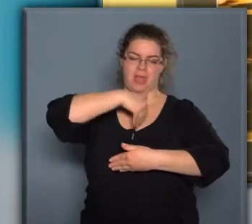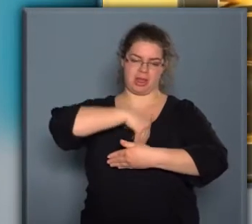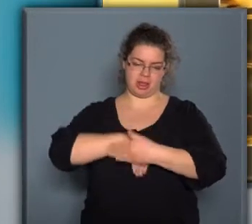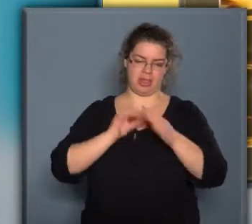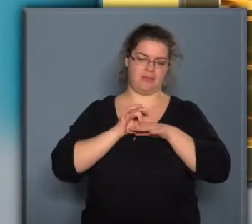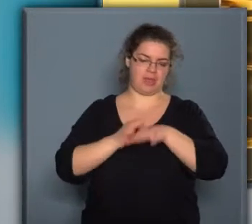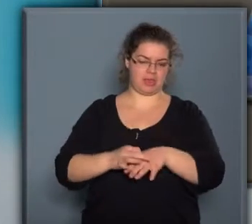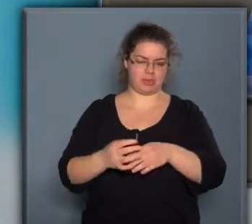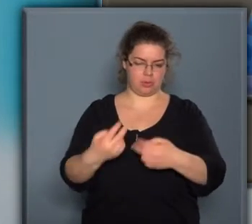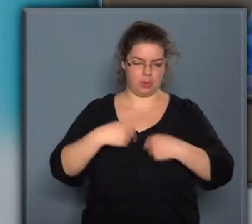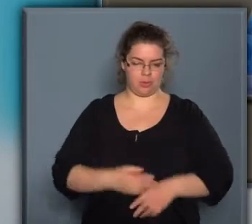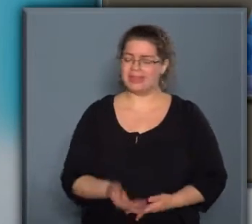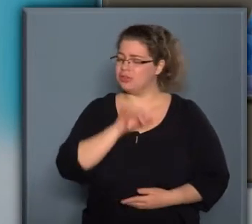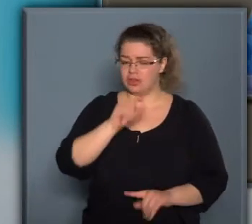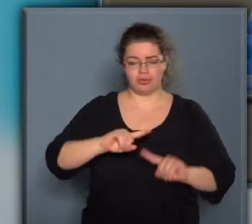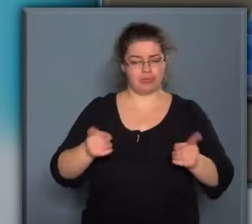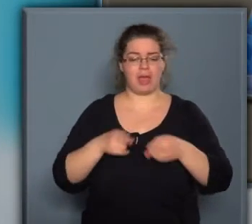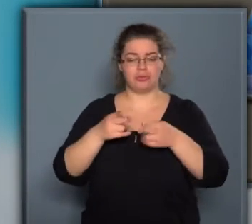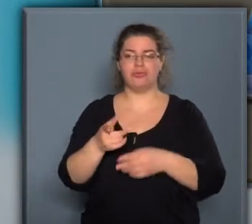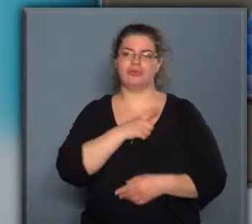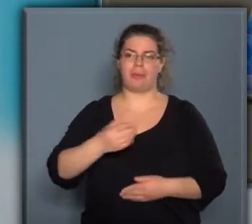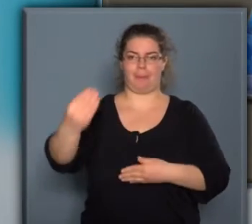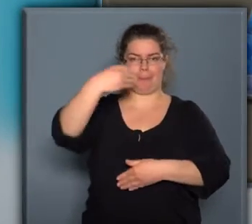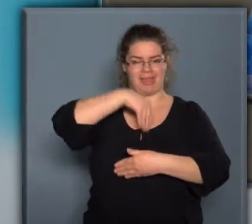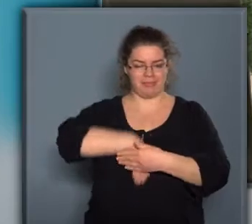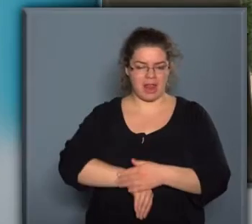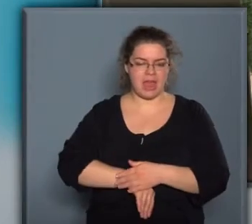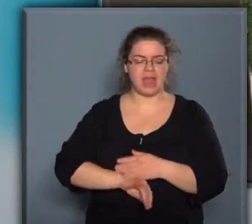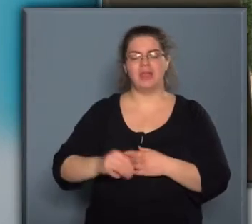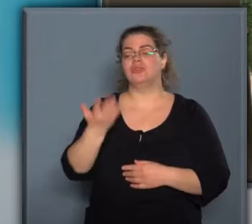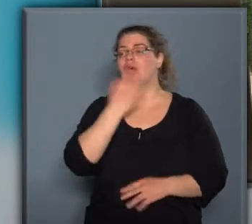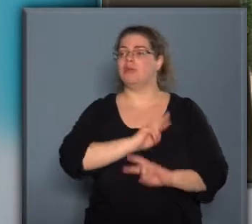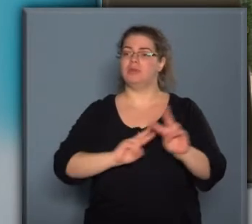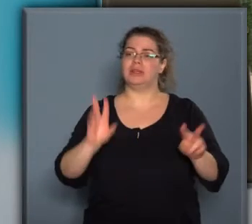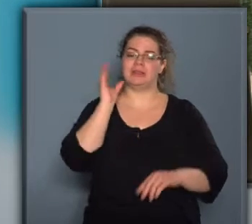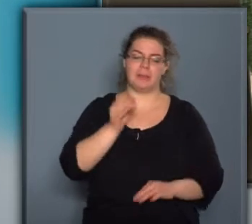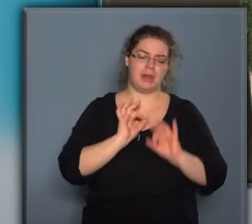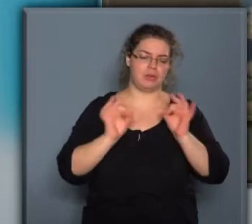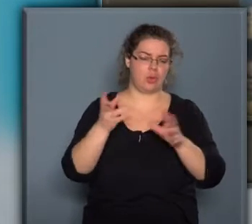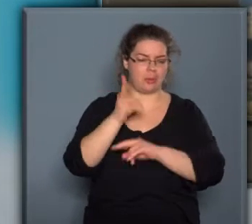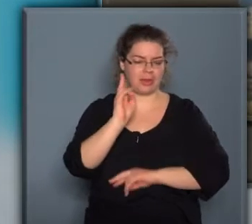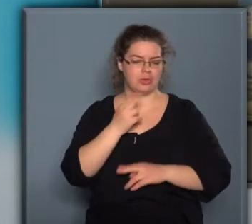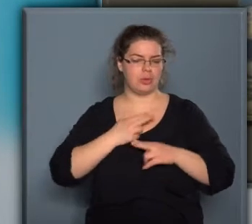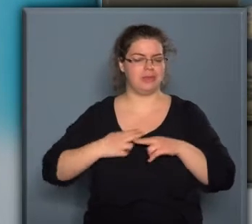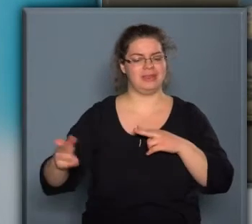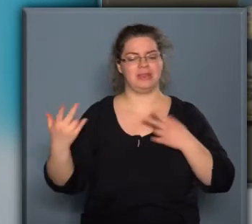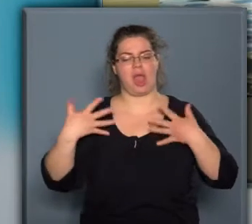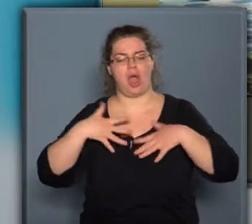nincs más út, mint befelé. Ha az embernek van egy jól megőrző, tiszta,